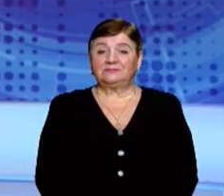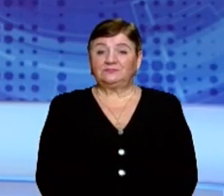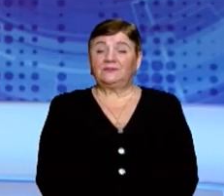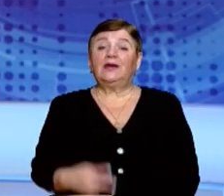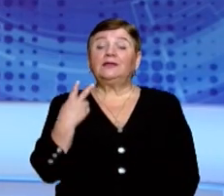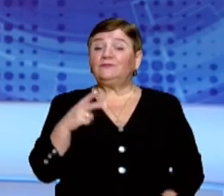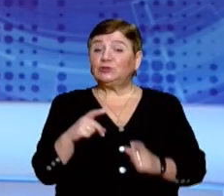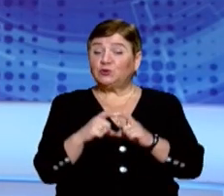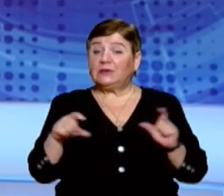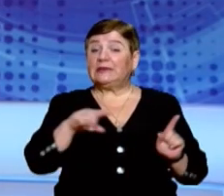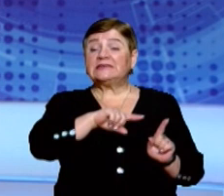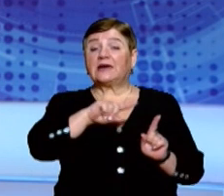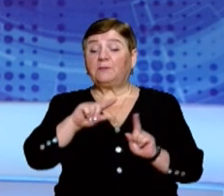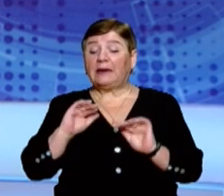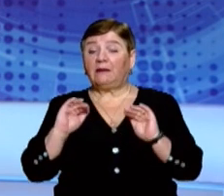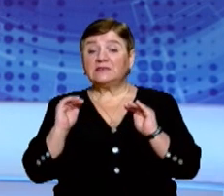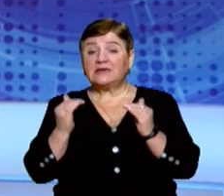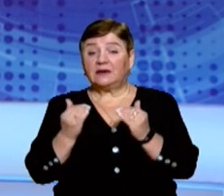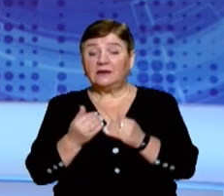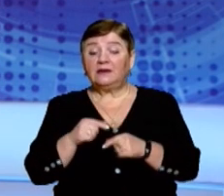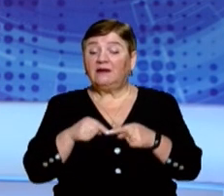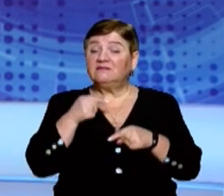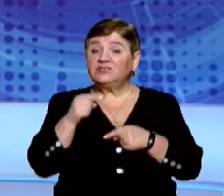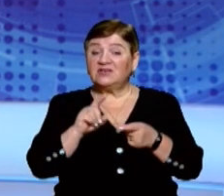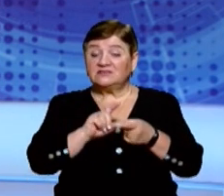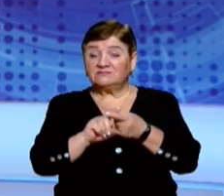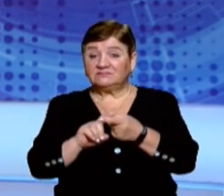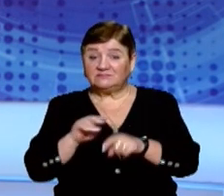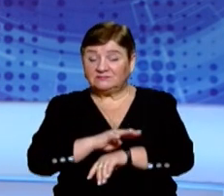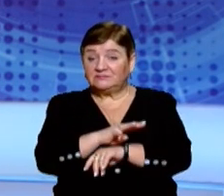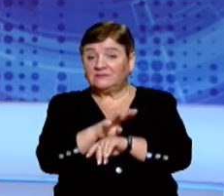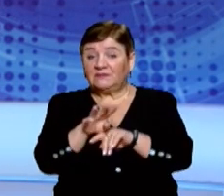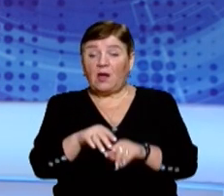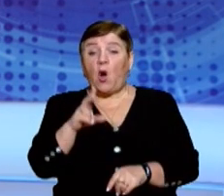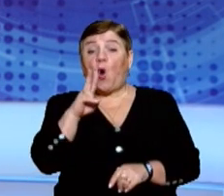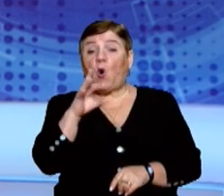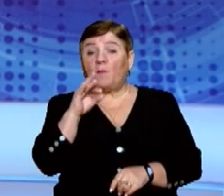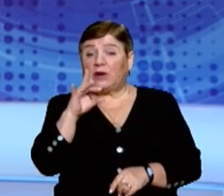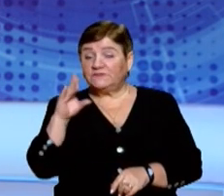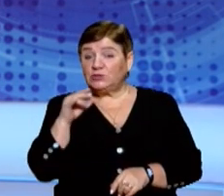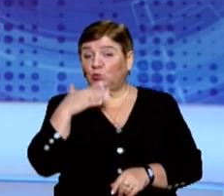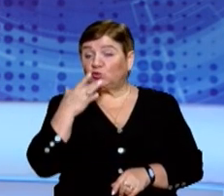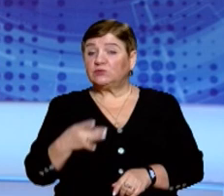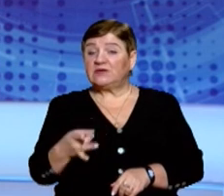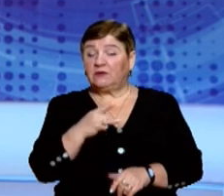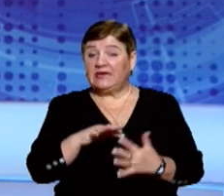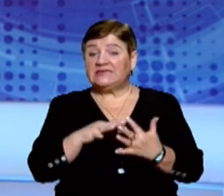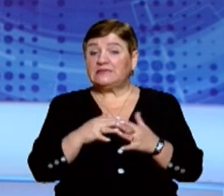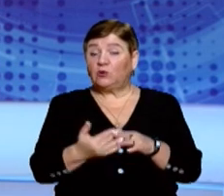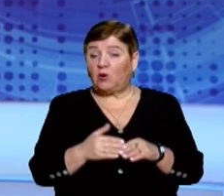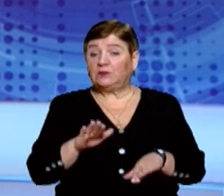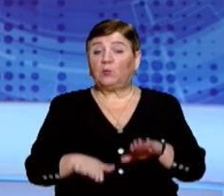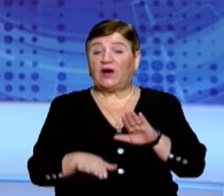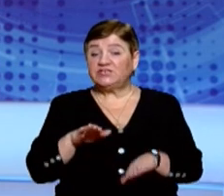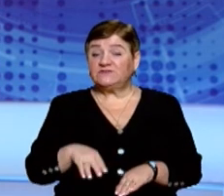Дві школи на Закарпатті закрили через інфікування школярів коронавірусом в Палить-Кумарівцях Ужгородського району та в селі Лухово на